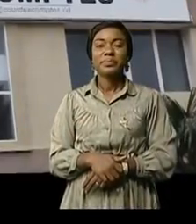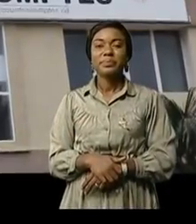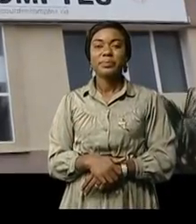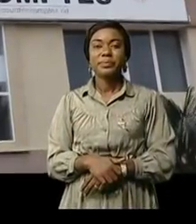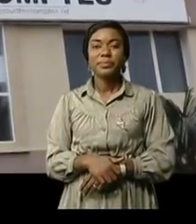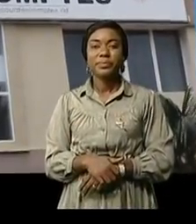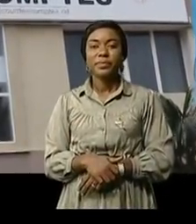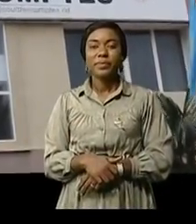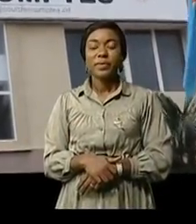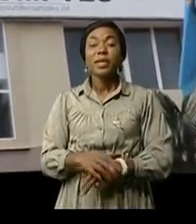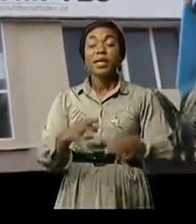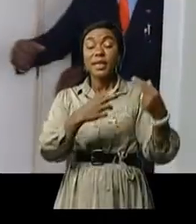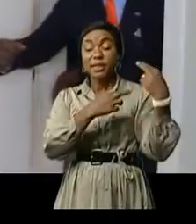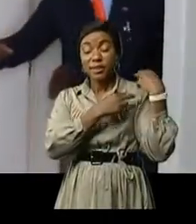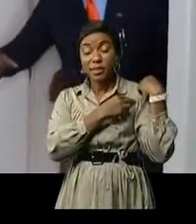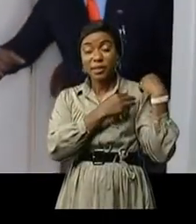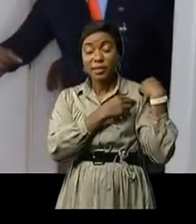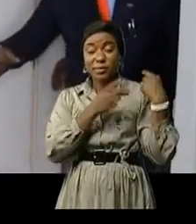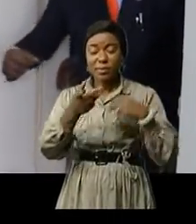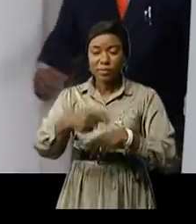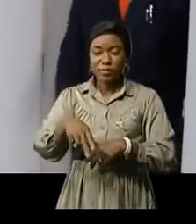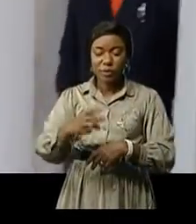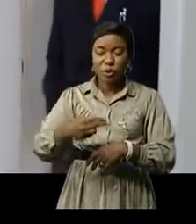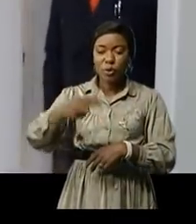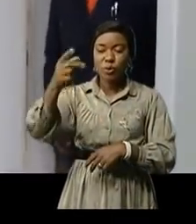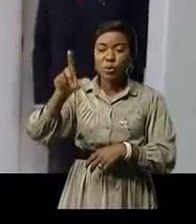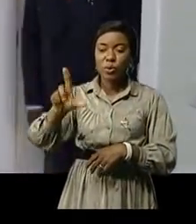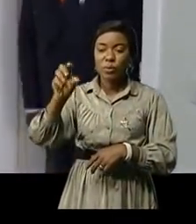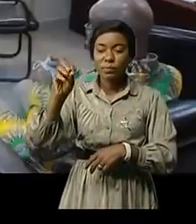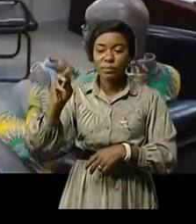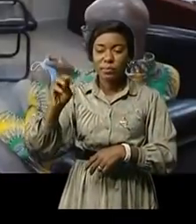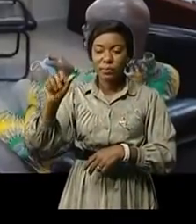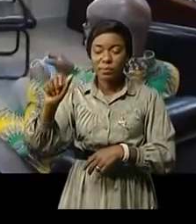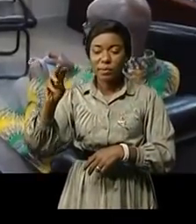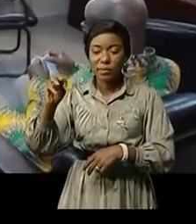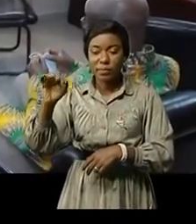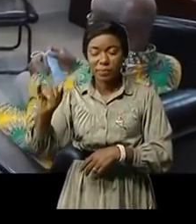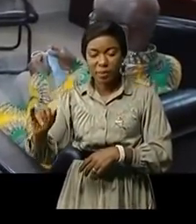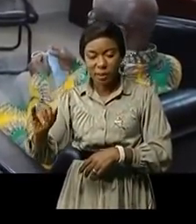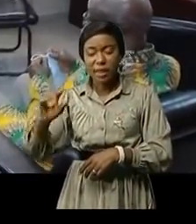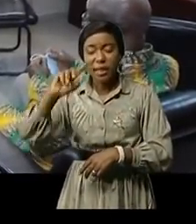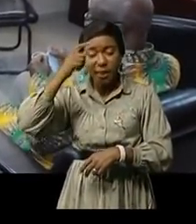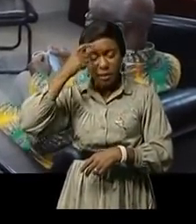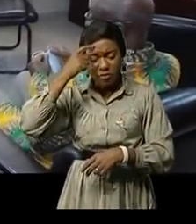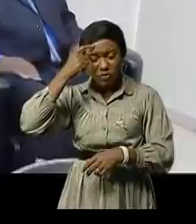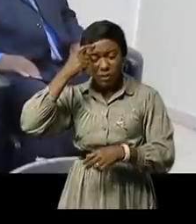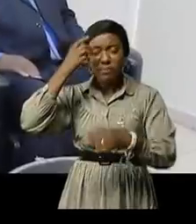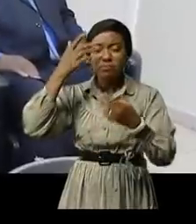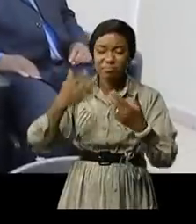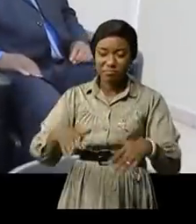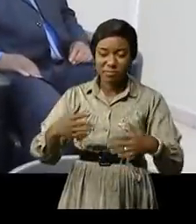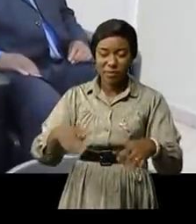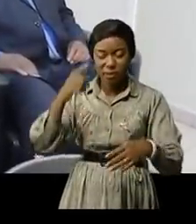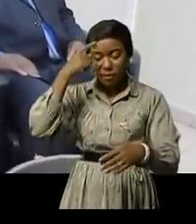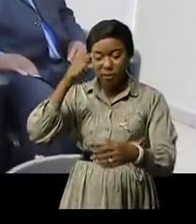Le chef de l'exécutif provincial du Olomami s'est enfin acquitté de son devoir vis-à-vis de la cour des